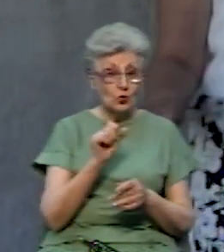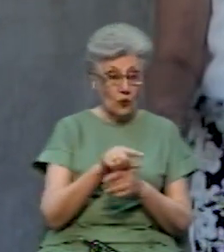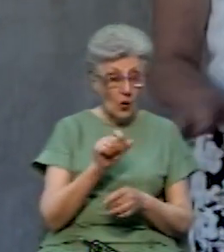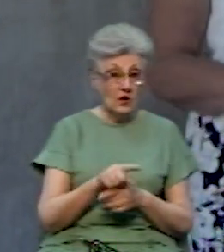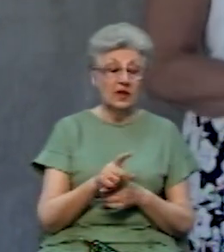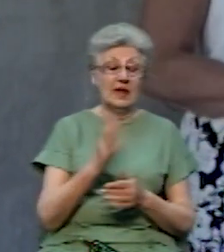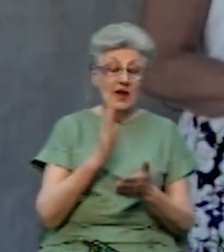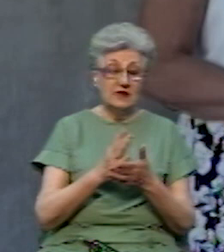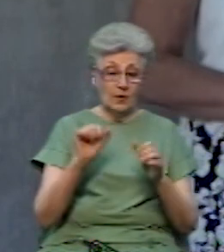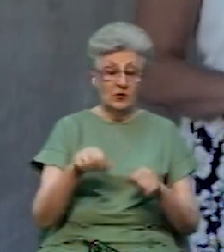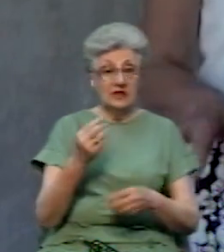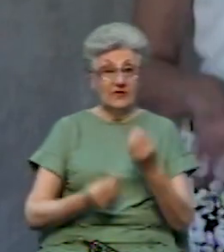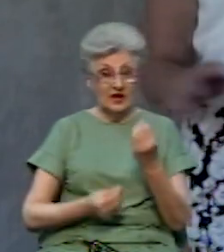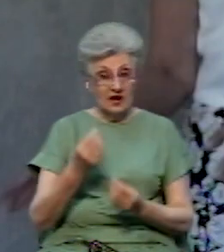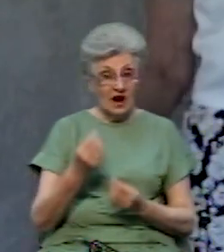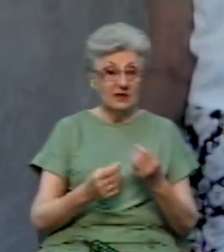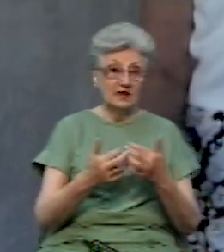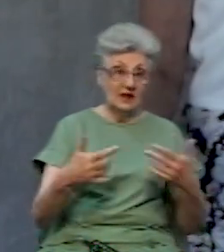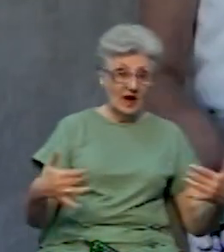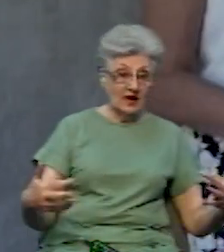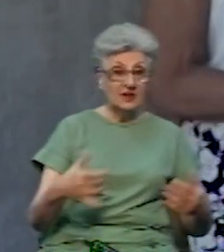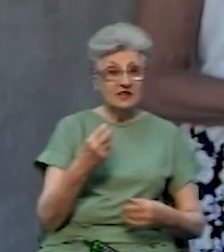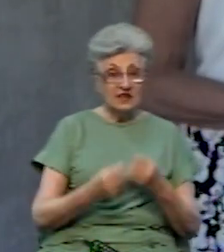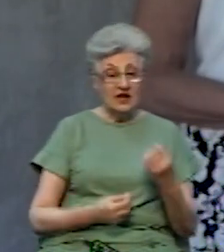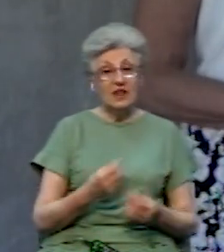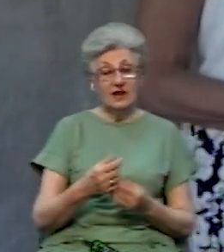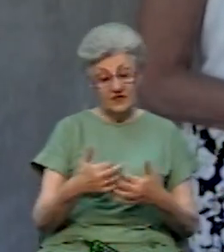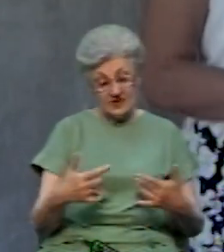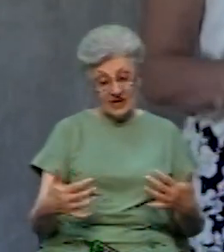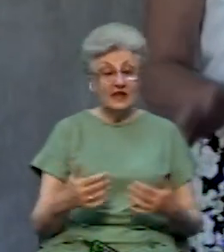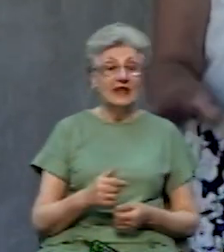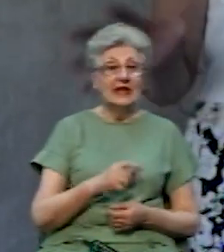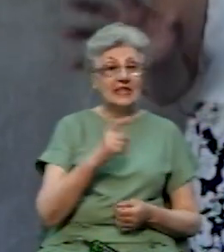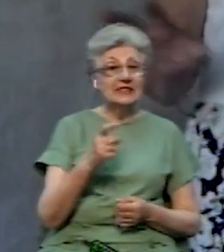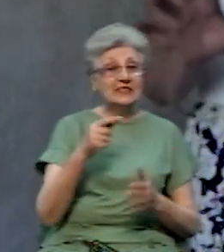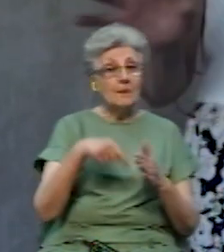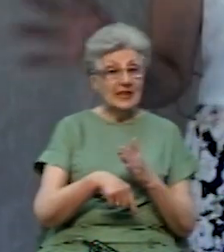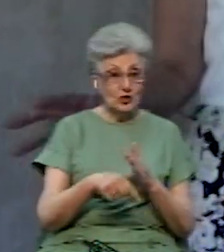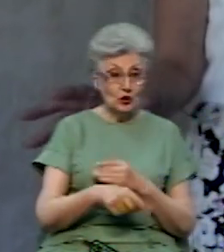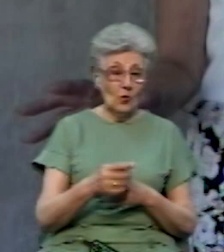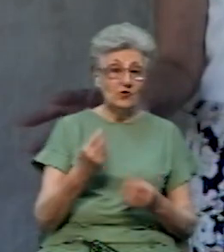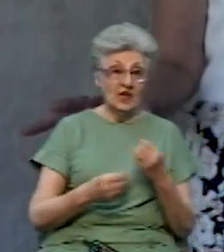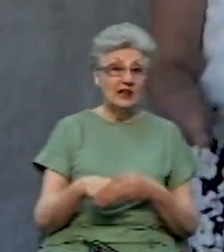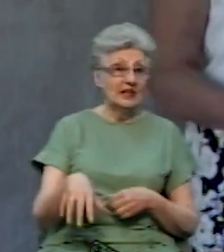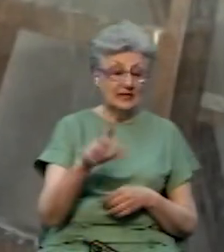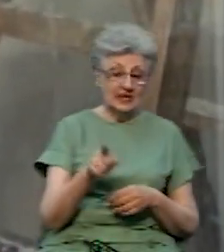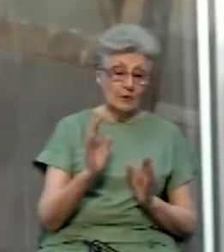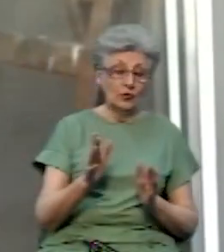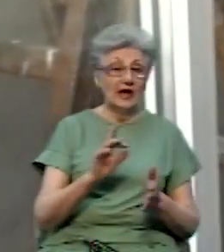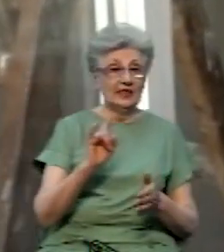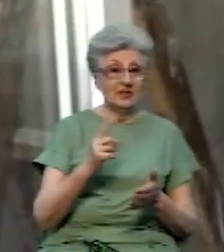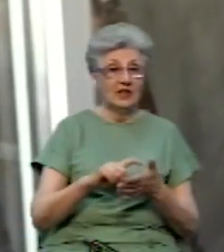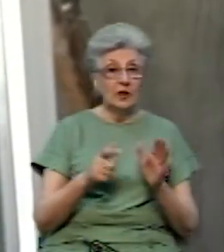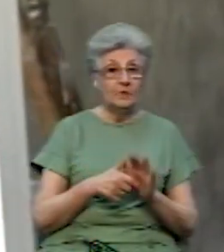гратися в настольні ігри, в мілкі всякі ігри. Тобто це буде дитяча кімната. В